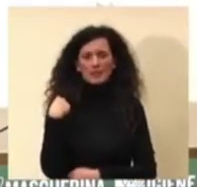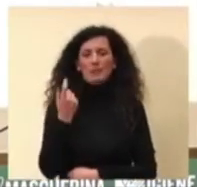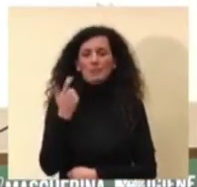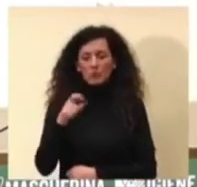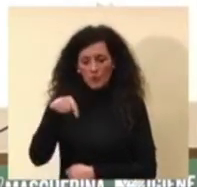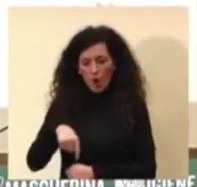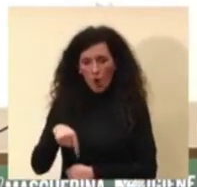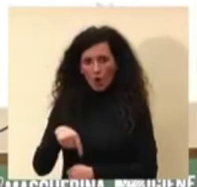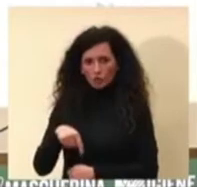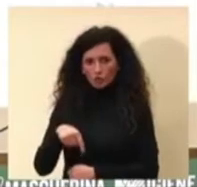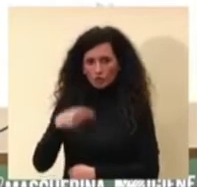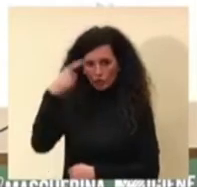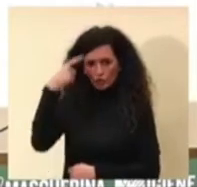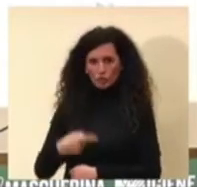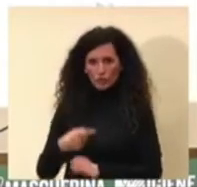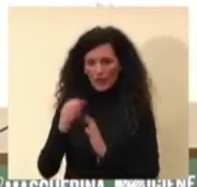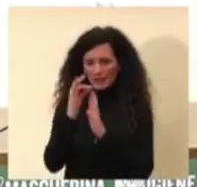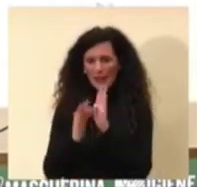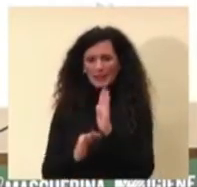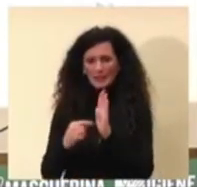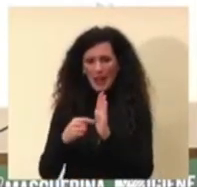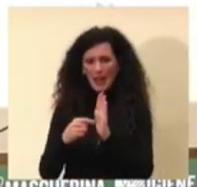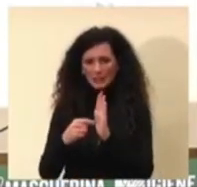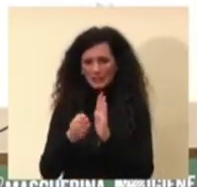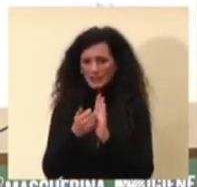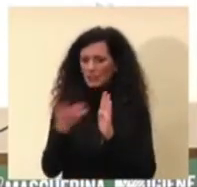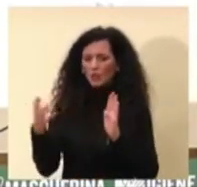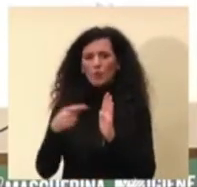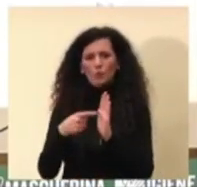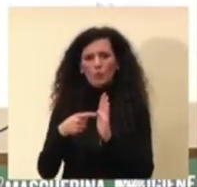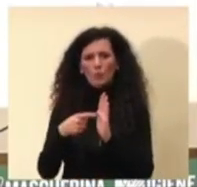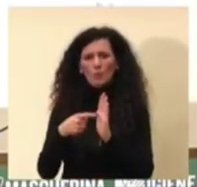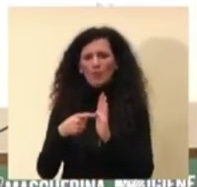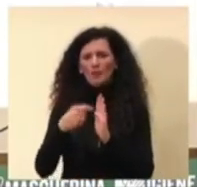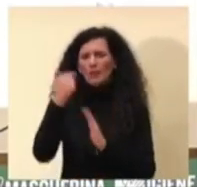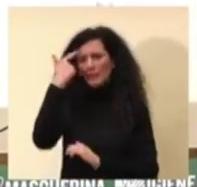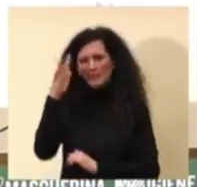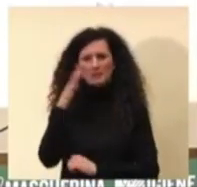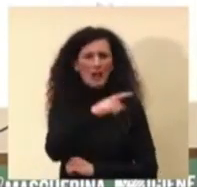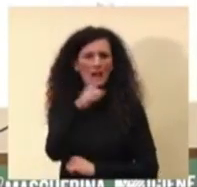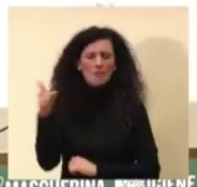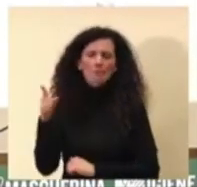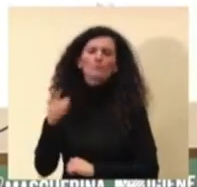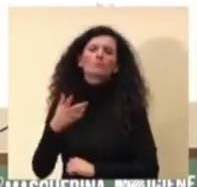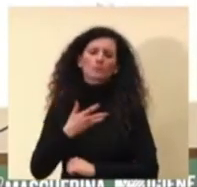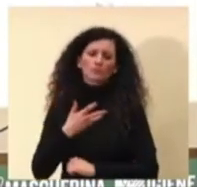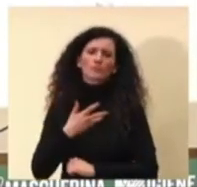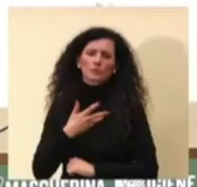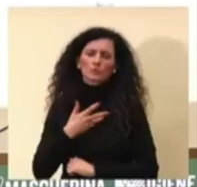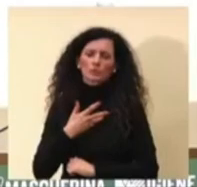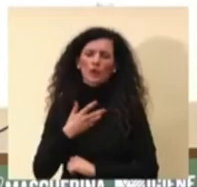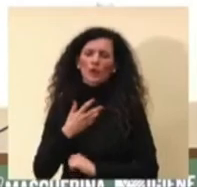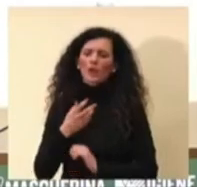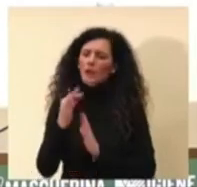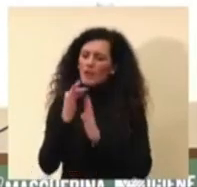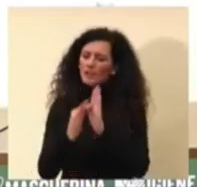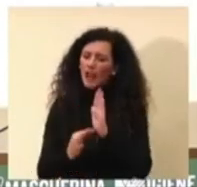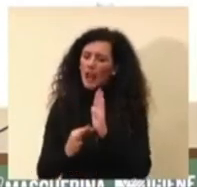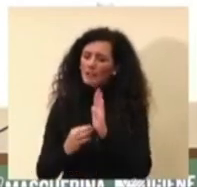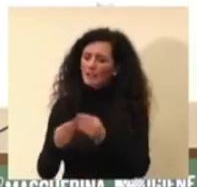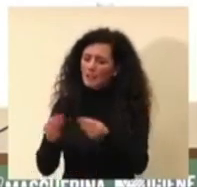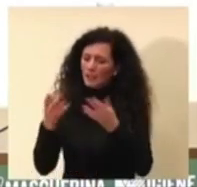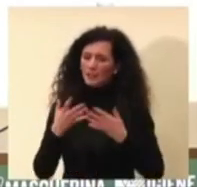oggi diverranno compiutamente disponibili solamente in ora più avanzata della giornata sono state